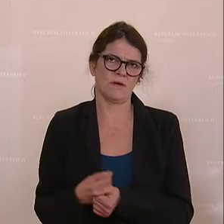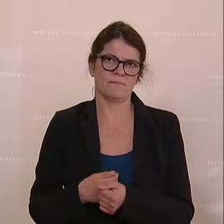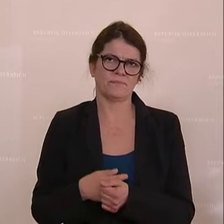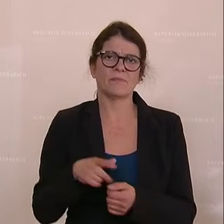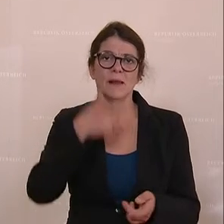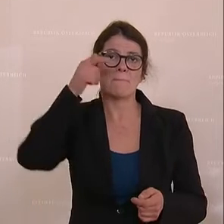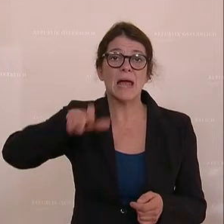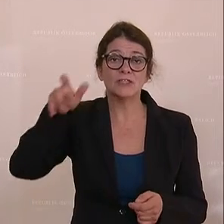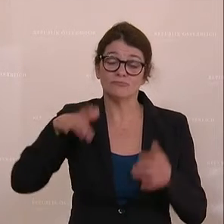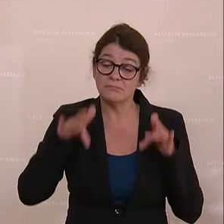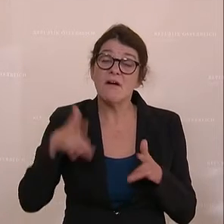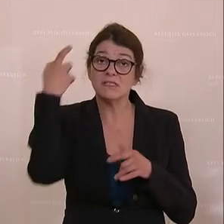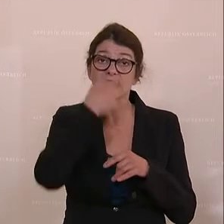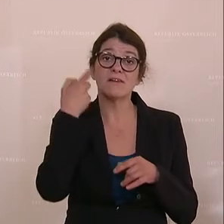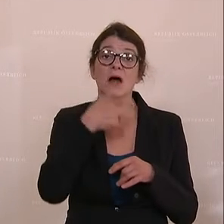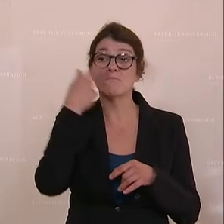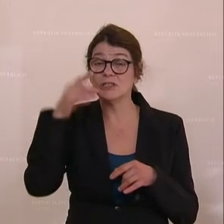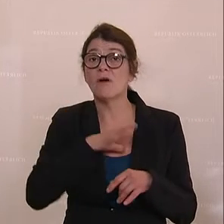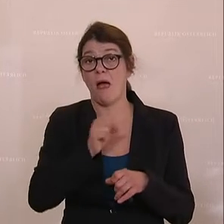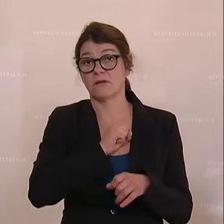haben Sorgen und Ängste.